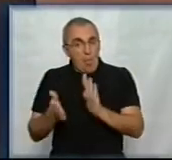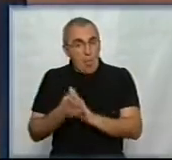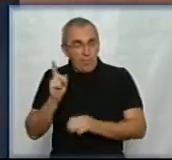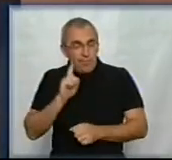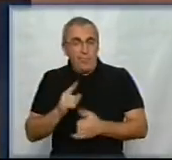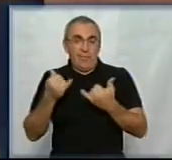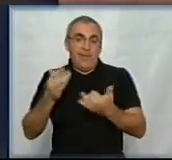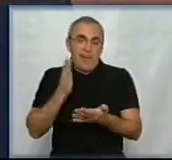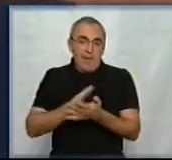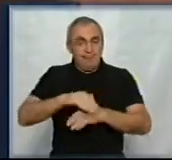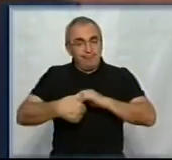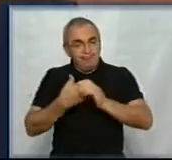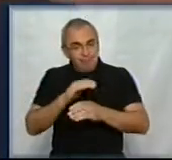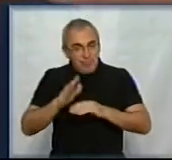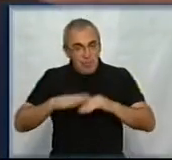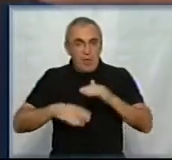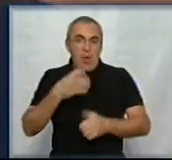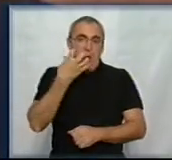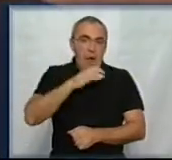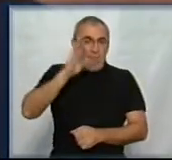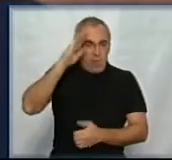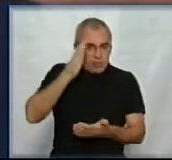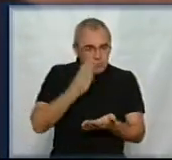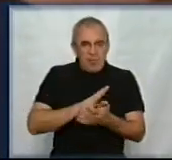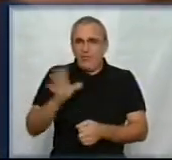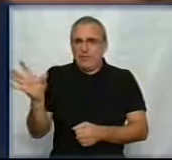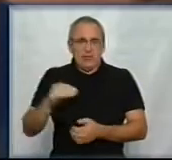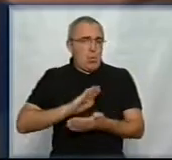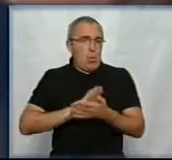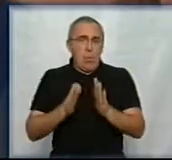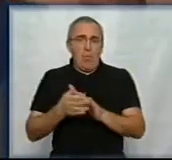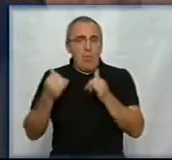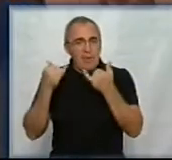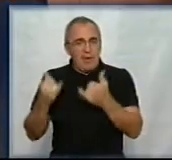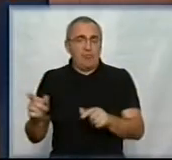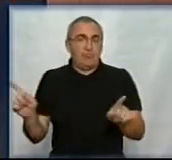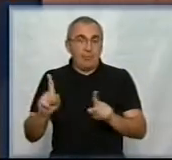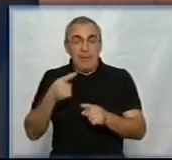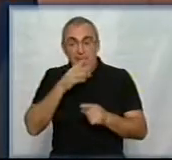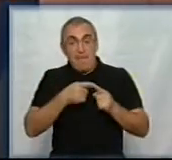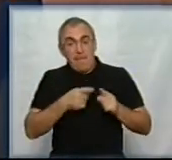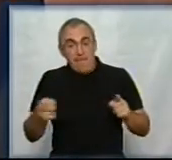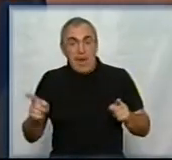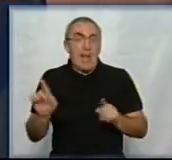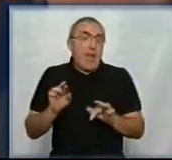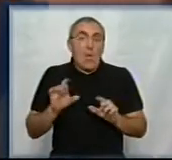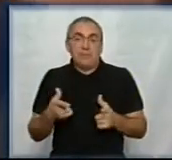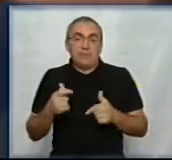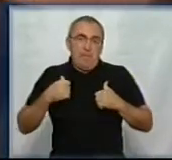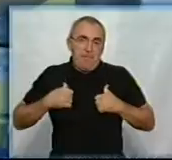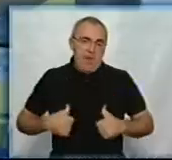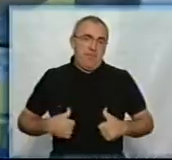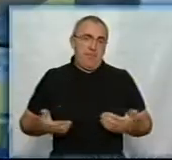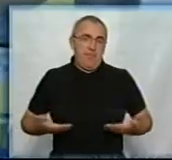Є де помити ручки, у нас є і горяча вода. І всі умови для того, щоб цей період якось спокійно пережити.